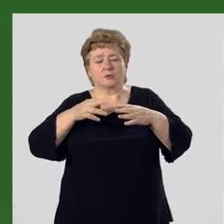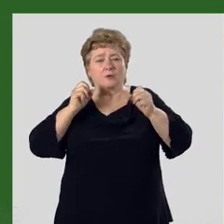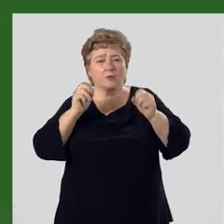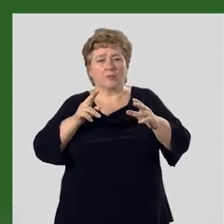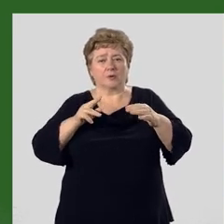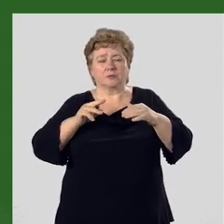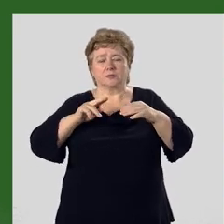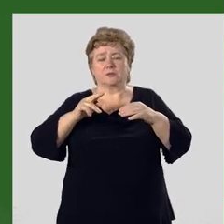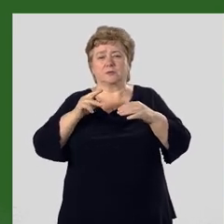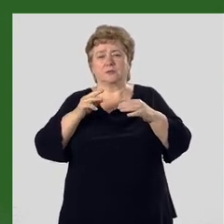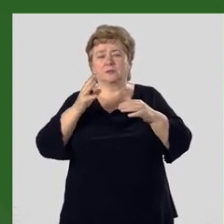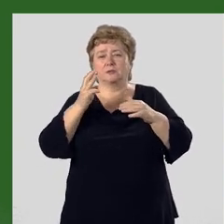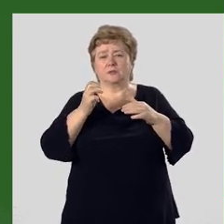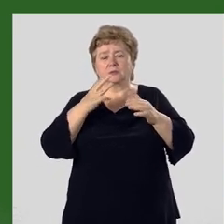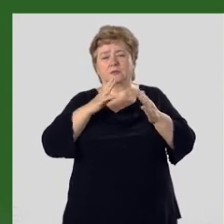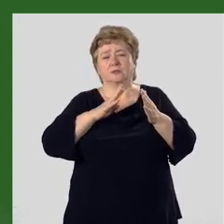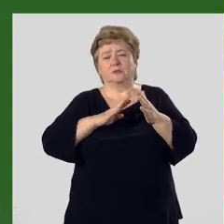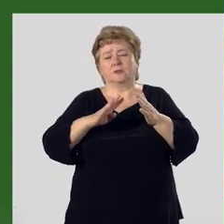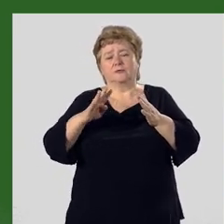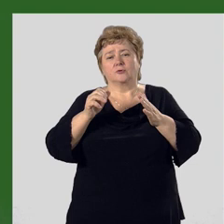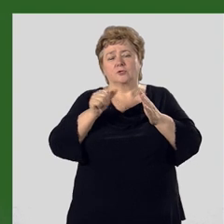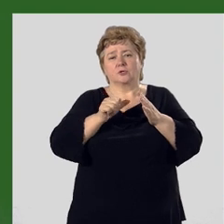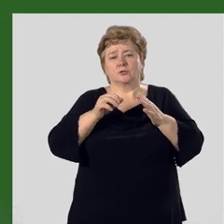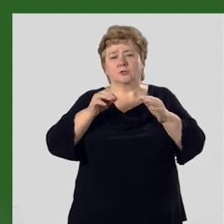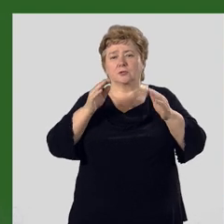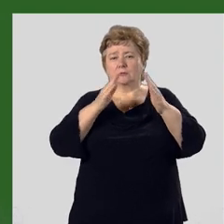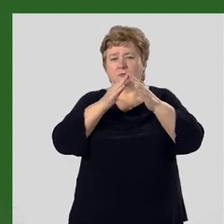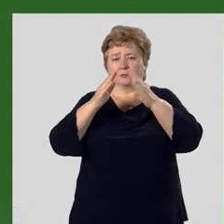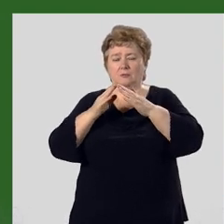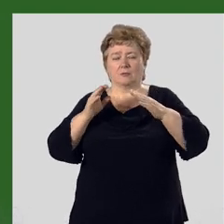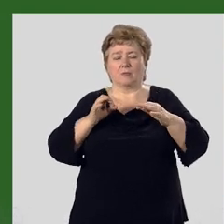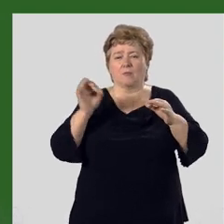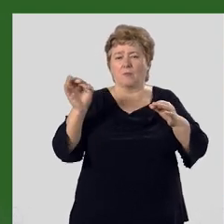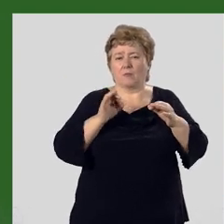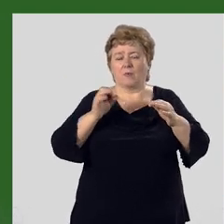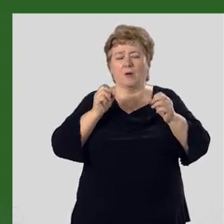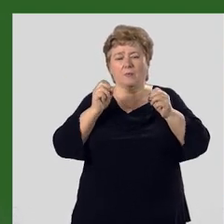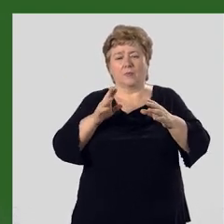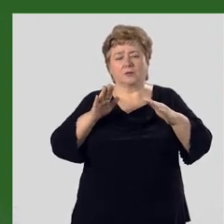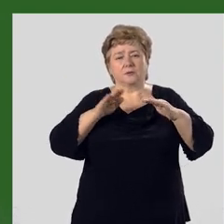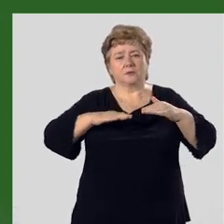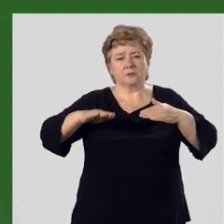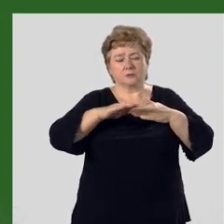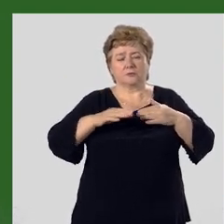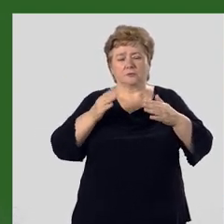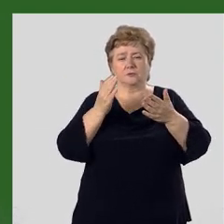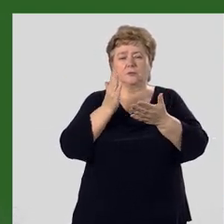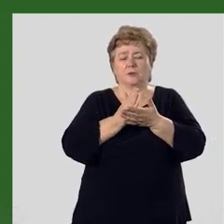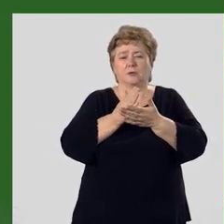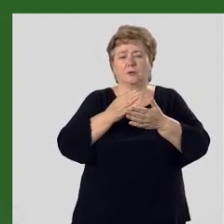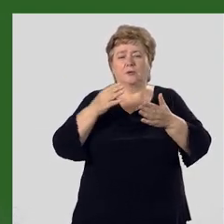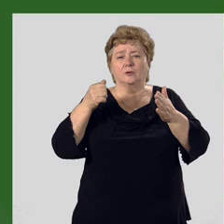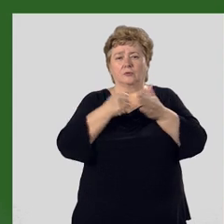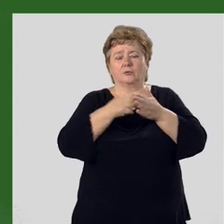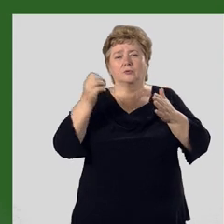подвержено 396 населенных пунктов. В потенциально опасных зонах находятся до 10